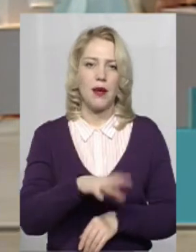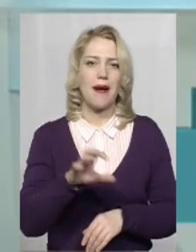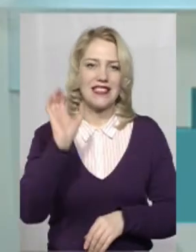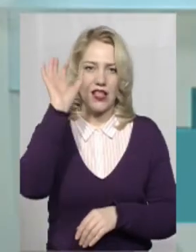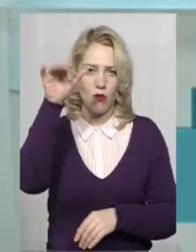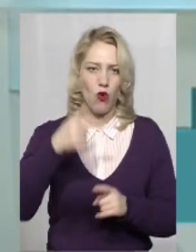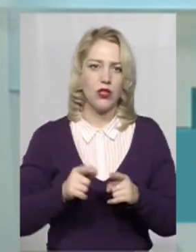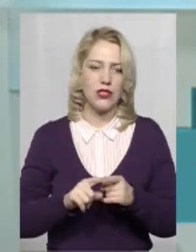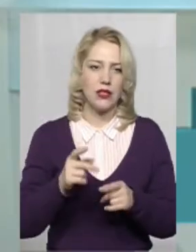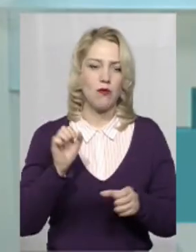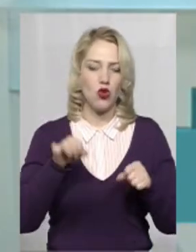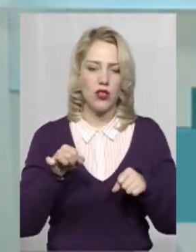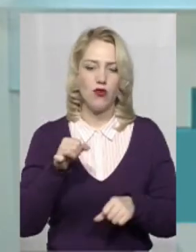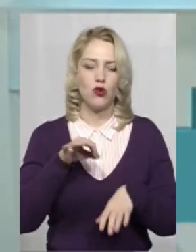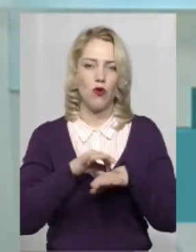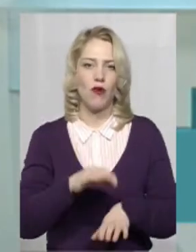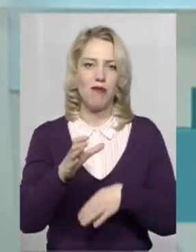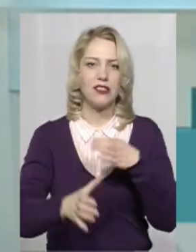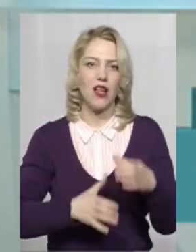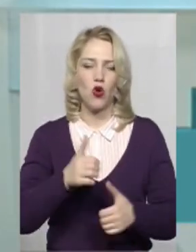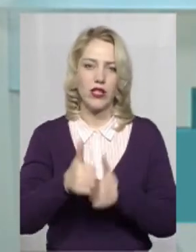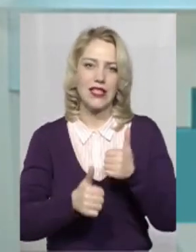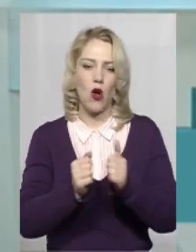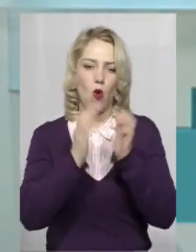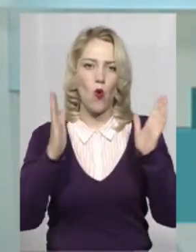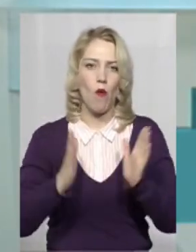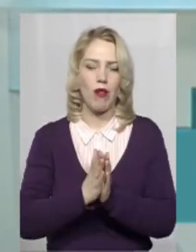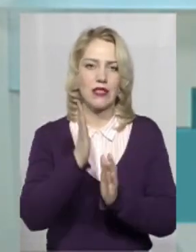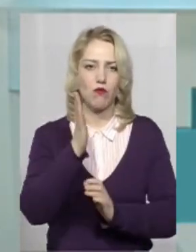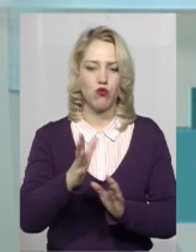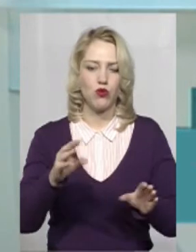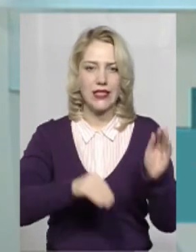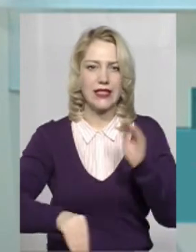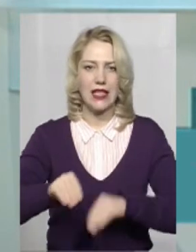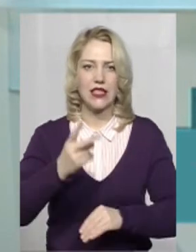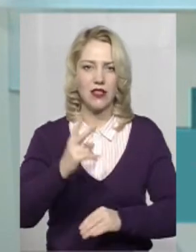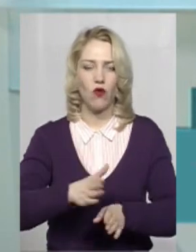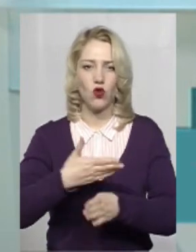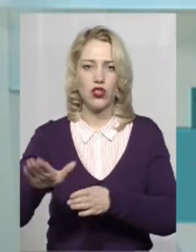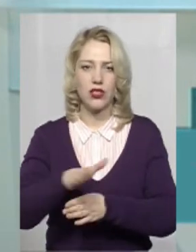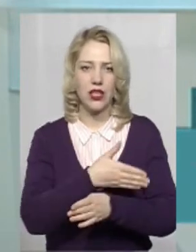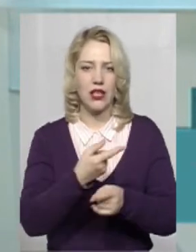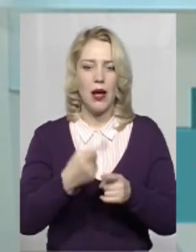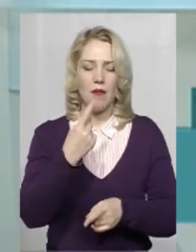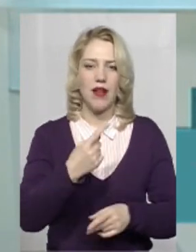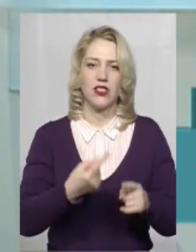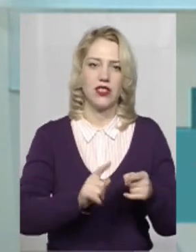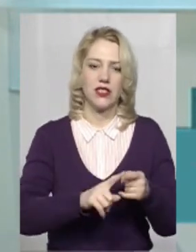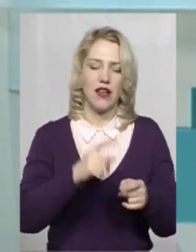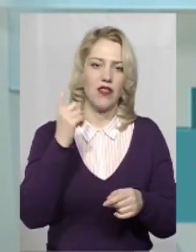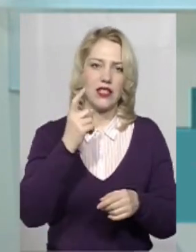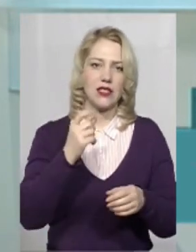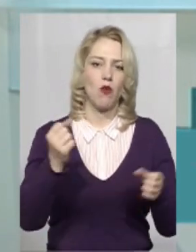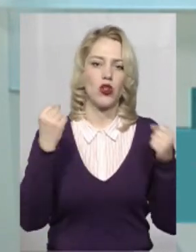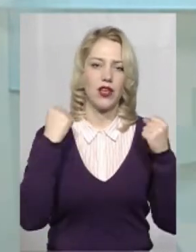проведення міжнародних змагань, по суті, комплекс буде складатися з двох частин. Перше, власне, це спортивний